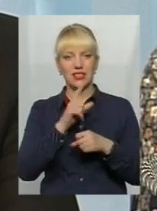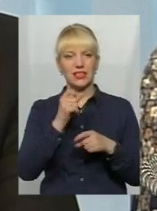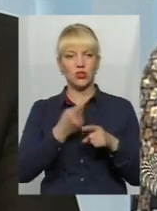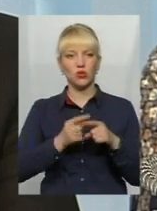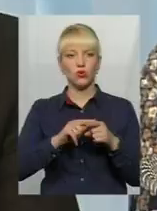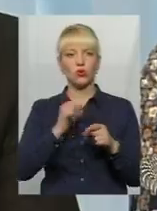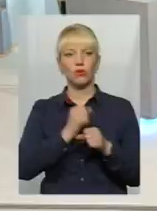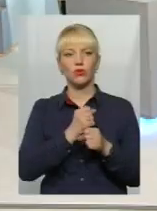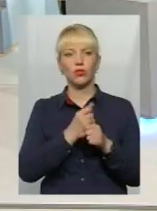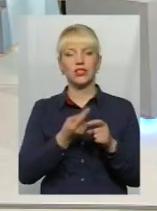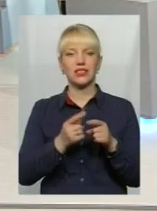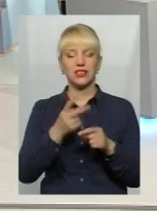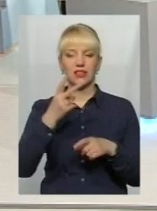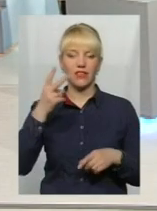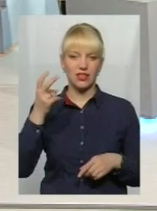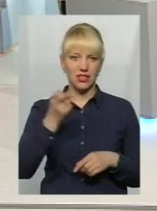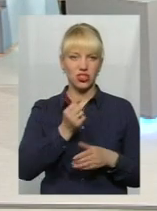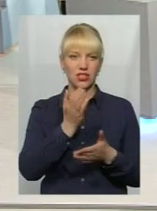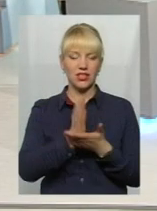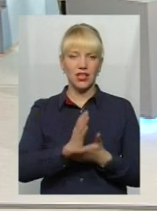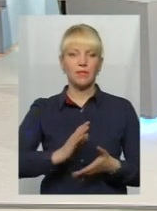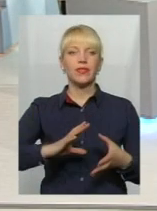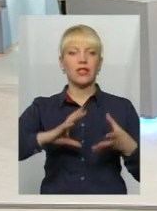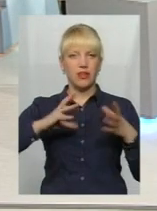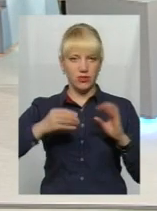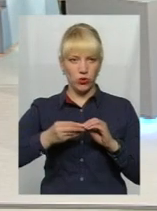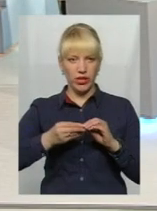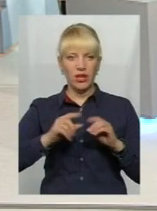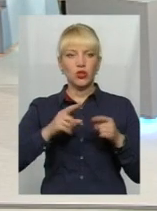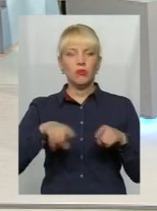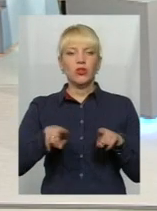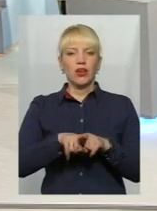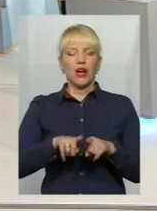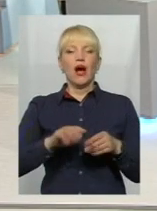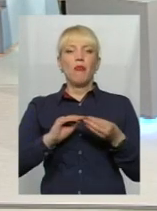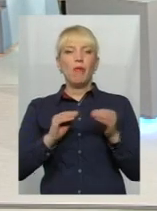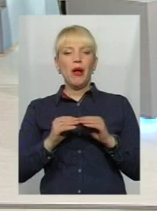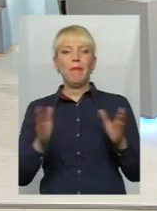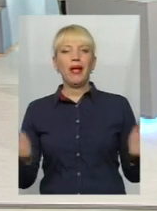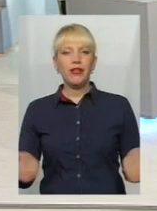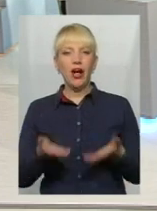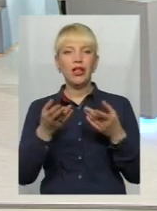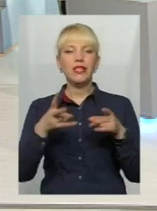і от на сьогодні, за цих два тижні, є сталий результат, чому ця вся проблематика і так піднялась на такому рівні,